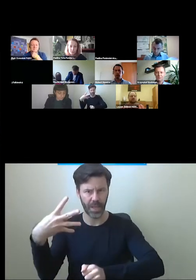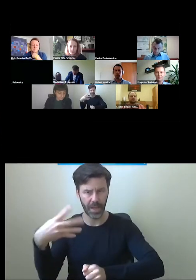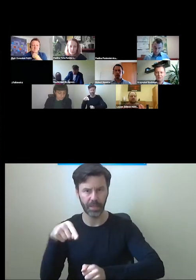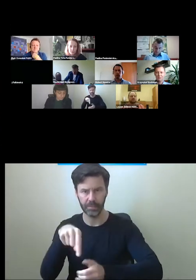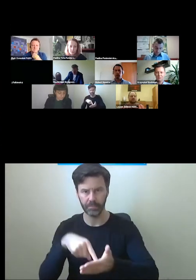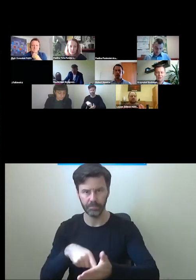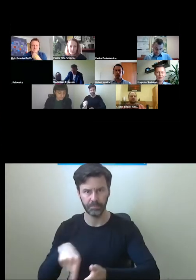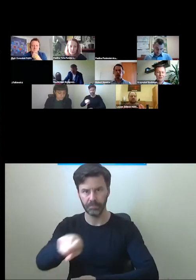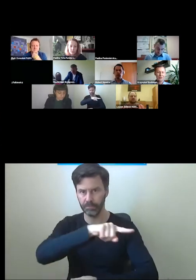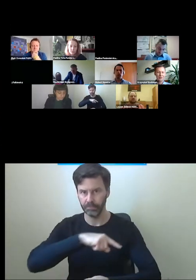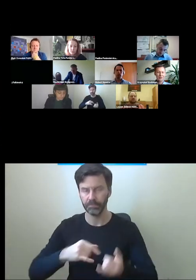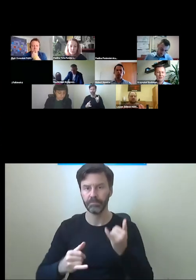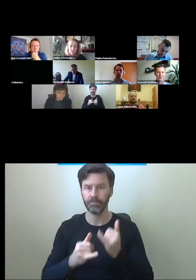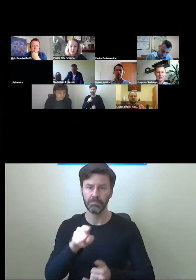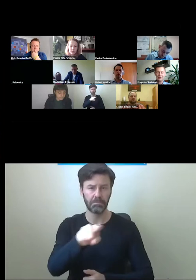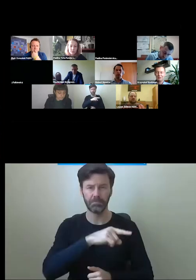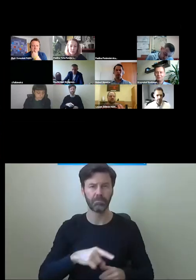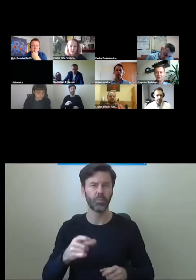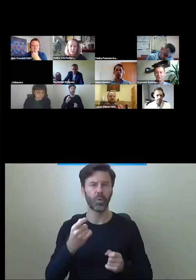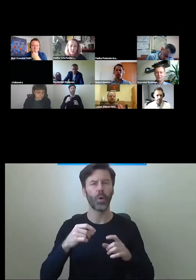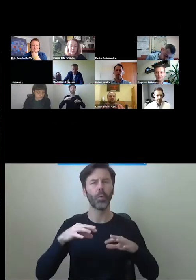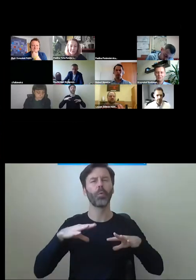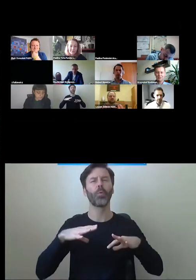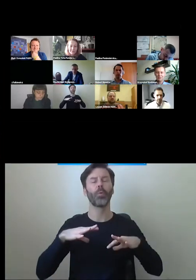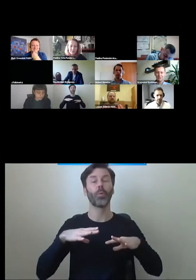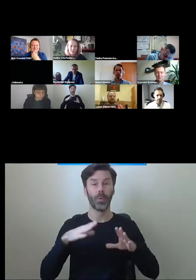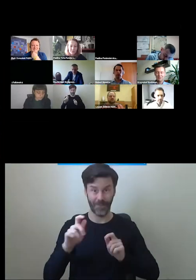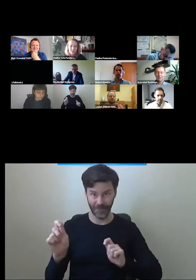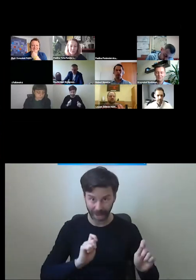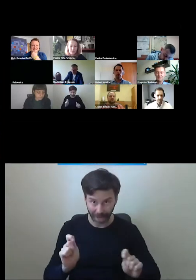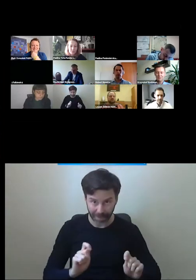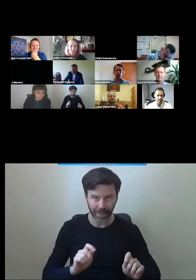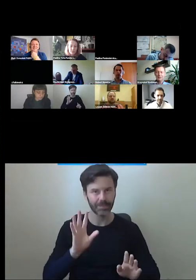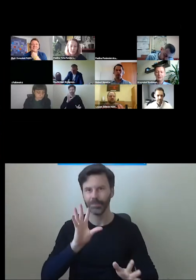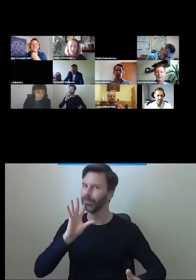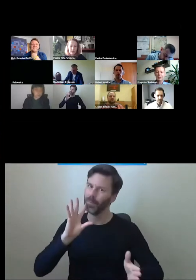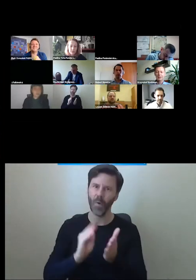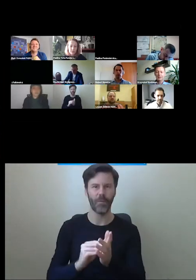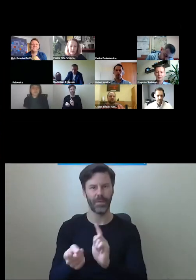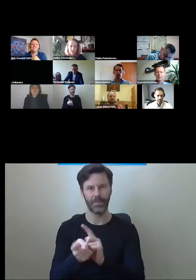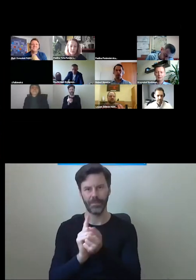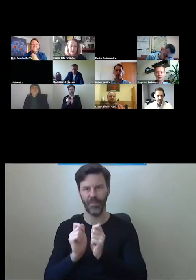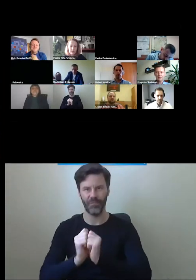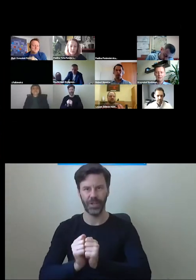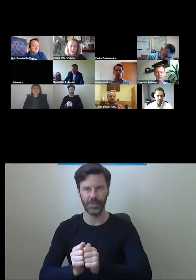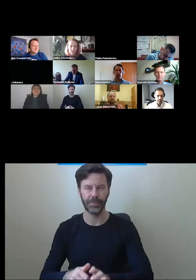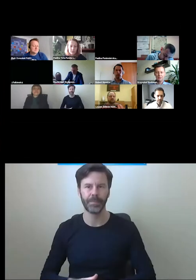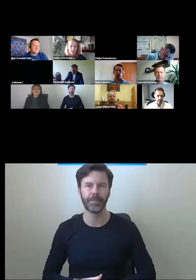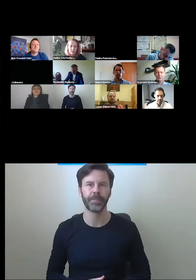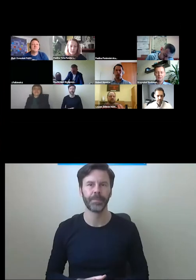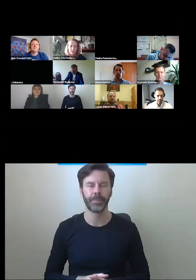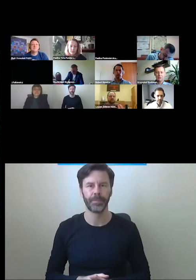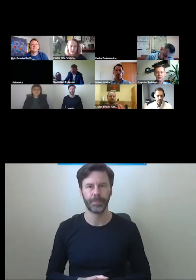Państwu dać nieco detchnąć, również od naszych spotkań. I kolejne